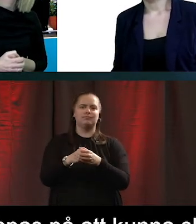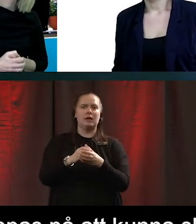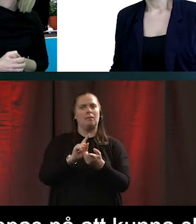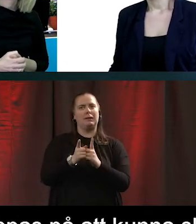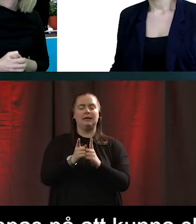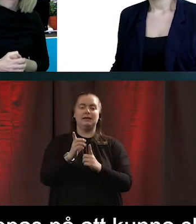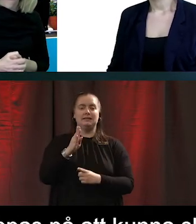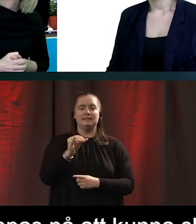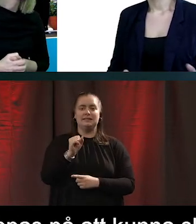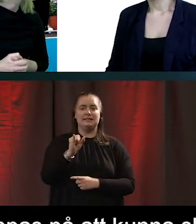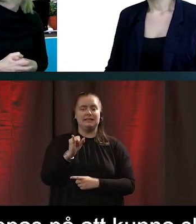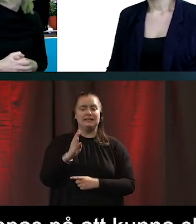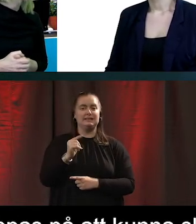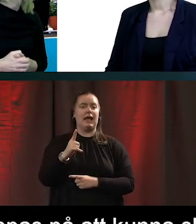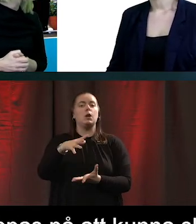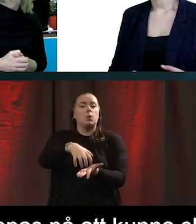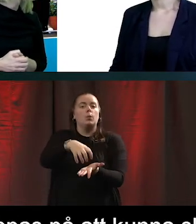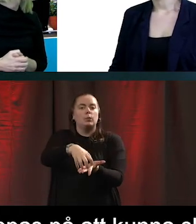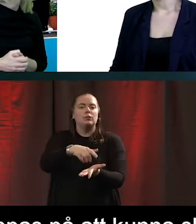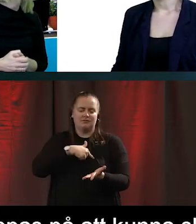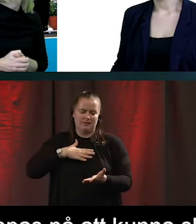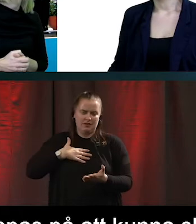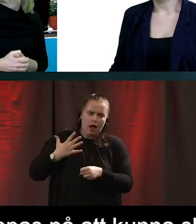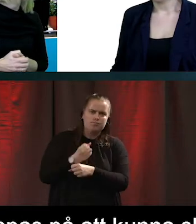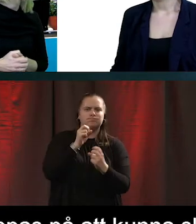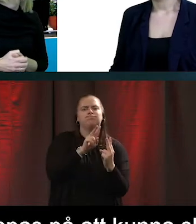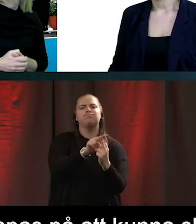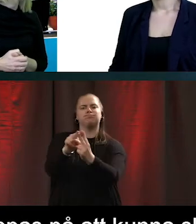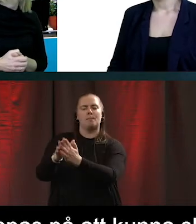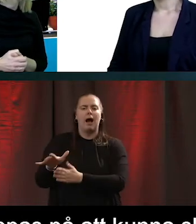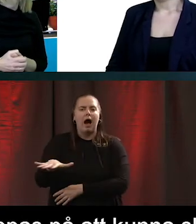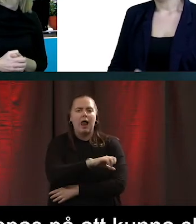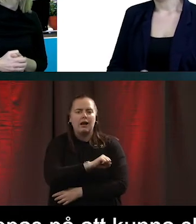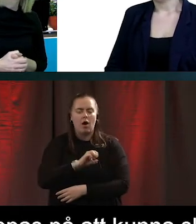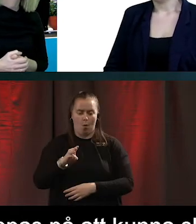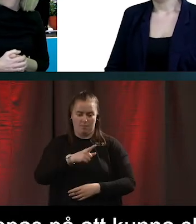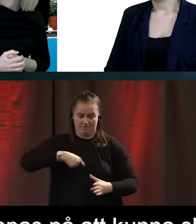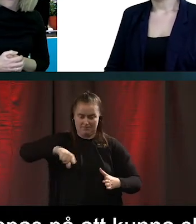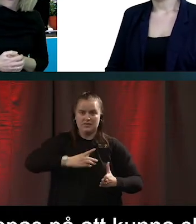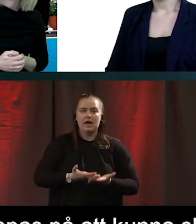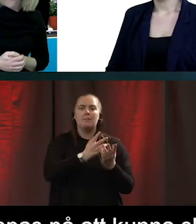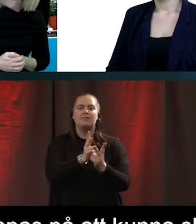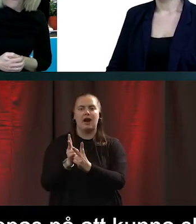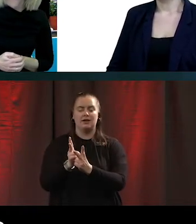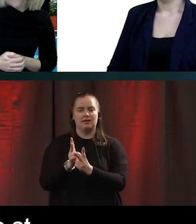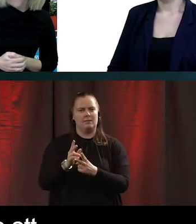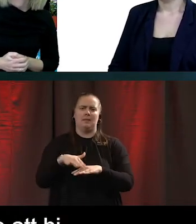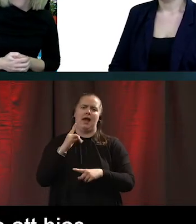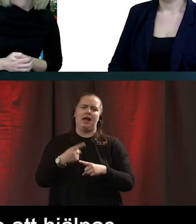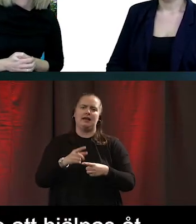framöver. För vi vill ju kunna nå alla. Och det blir så mycket lättare när vi hjälps åt istället för att en ska dra hela lastet själv.